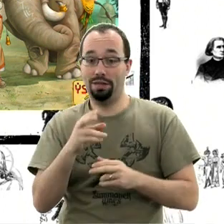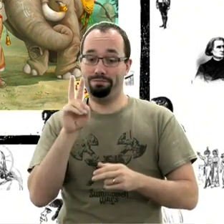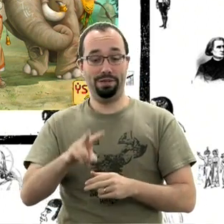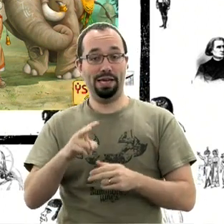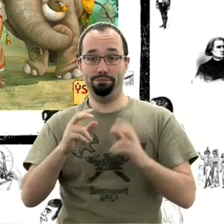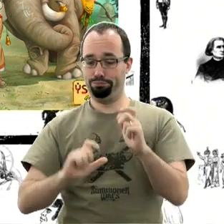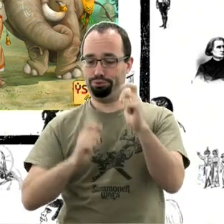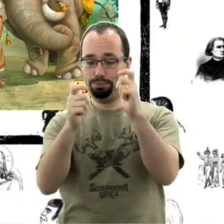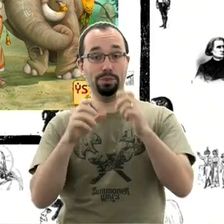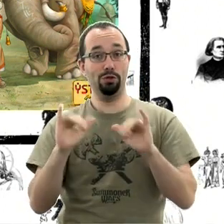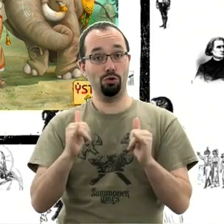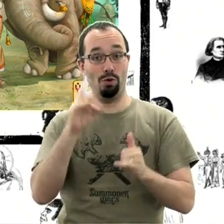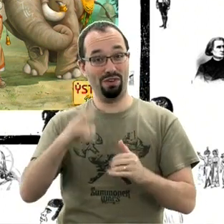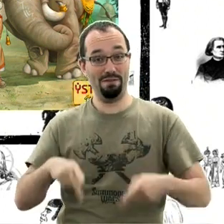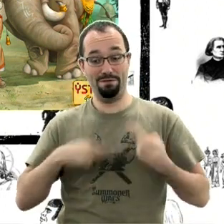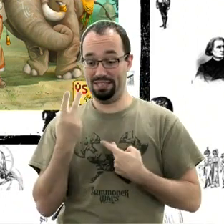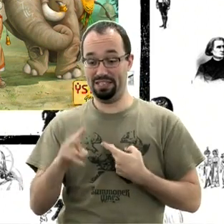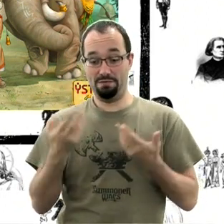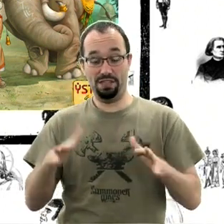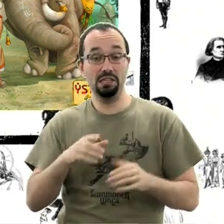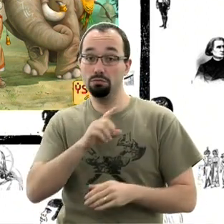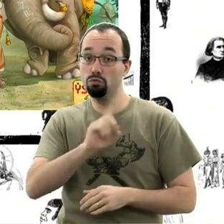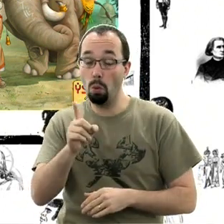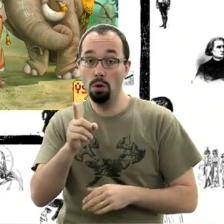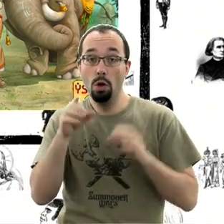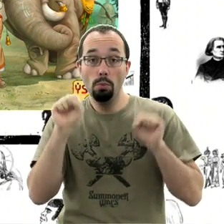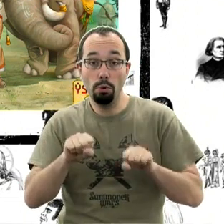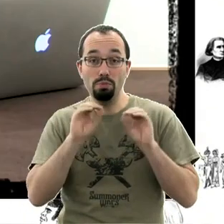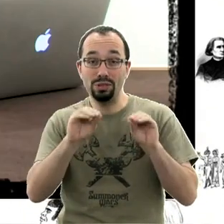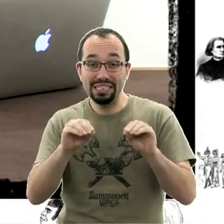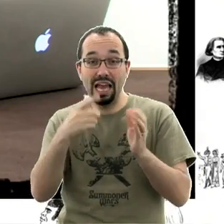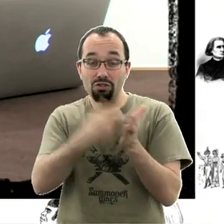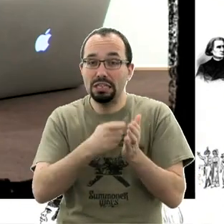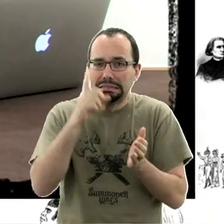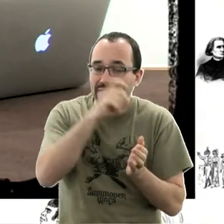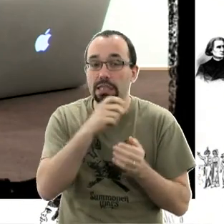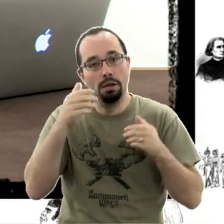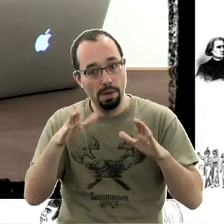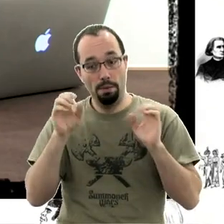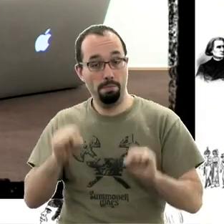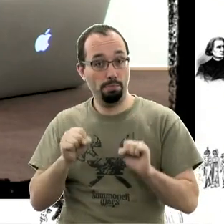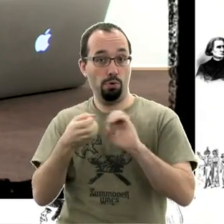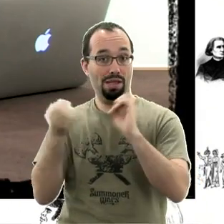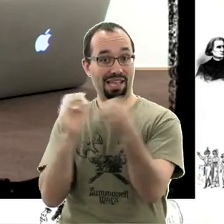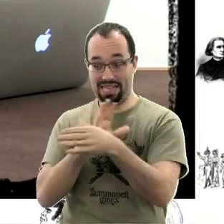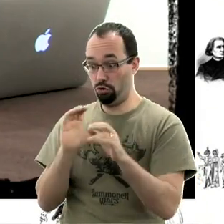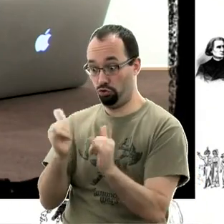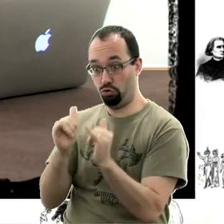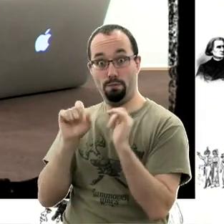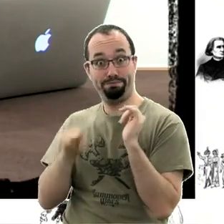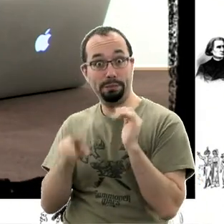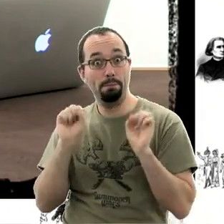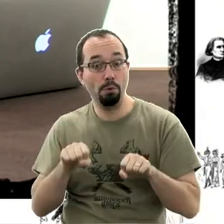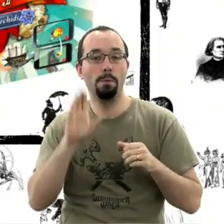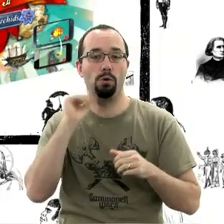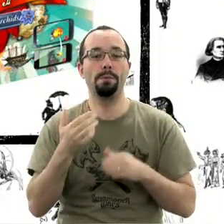vraiment terminé sa vie. Parce que Bombay doit être difficilement trouvable dans les boutiques, mais en tout cas, il est jouable en ligne. Donc vous allez consulter. Et bien ensuite, le